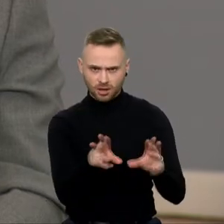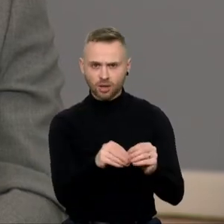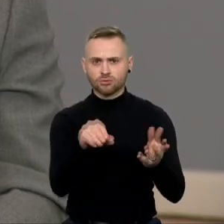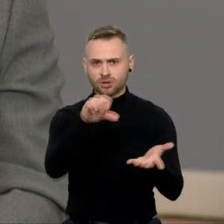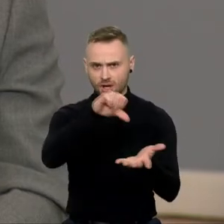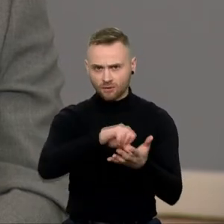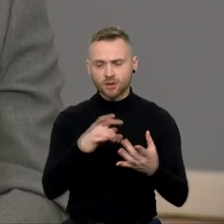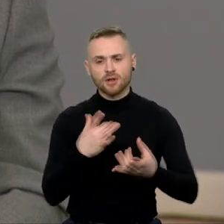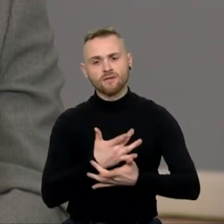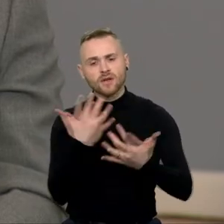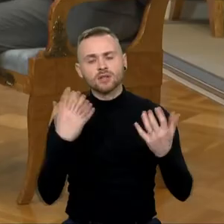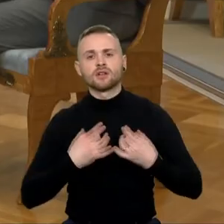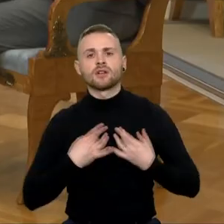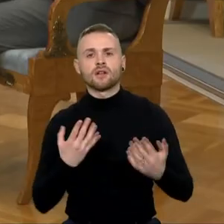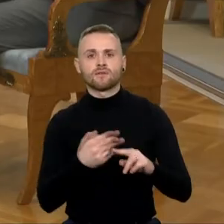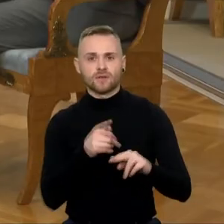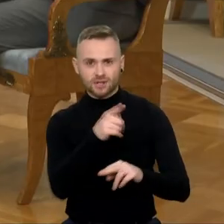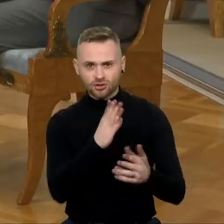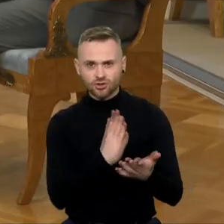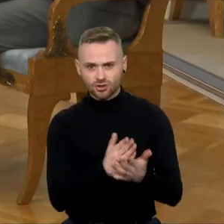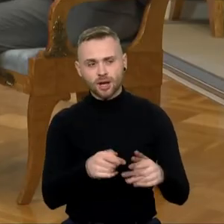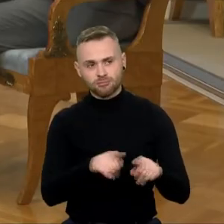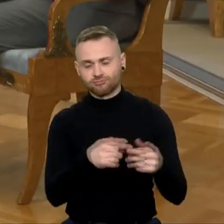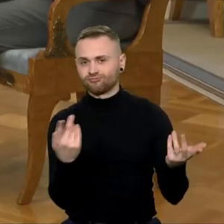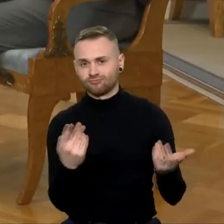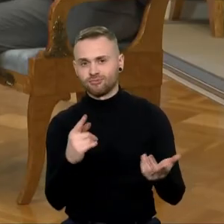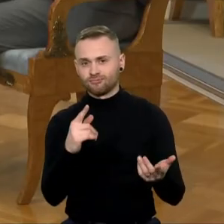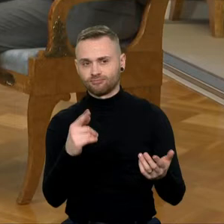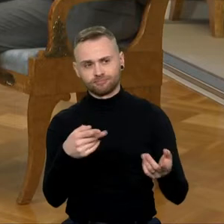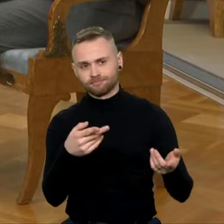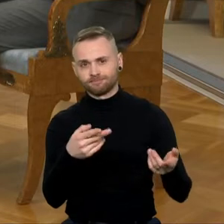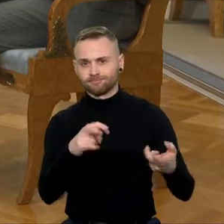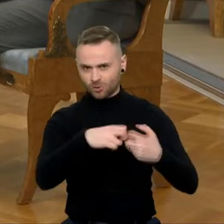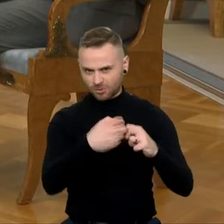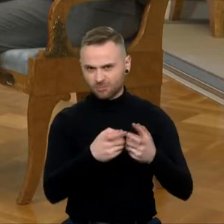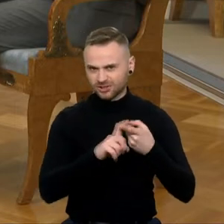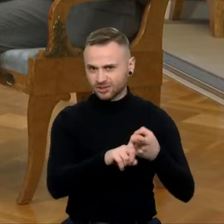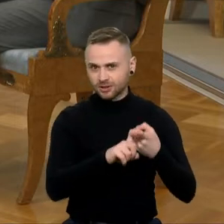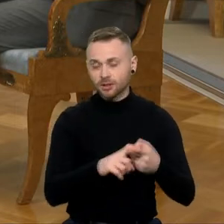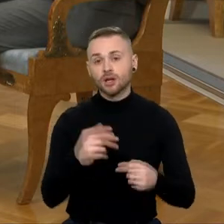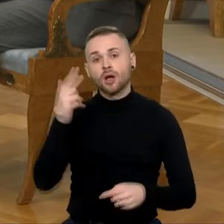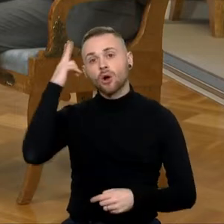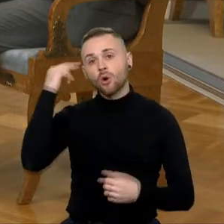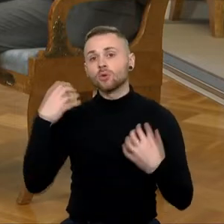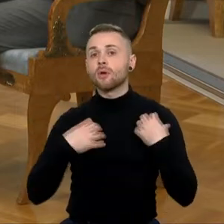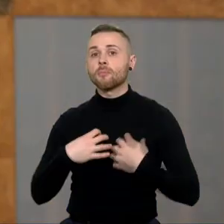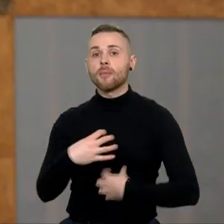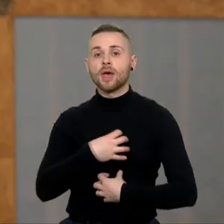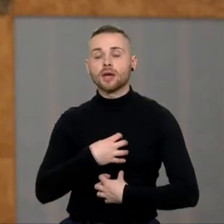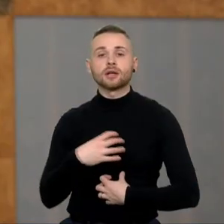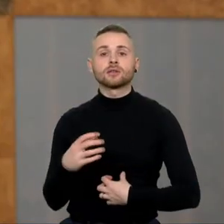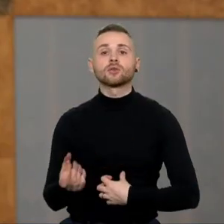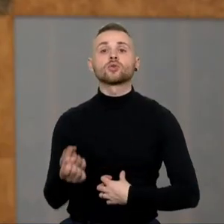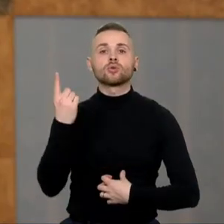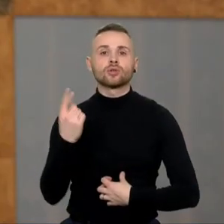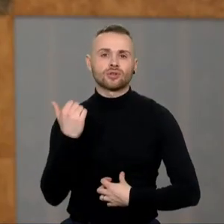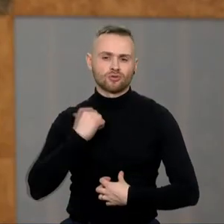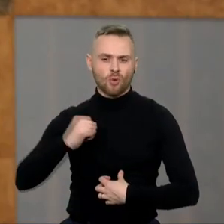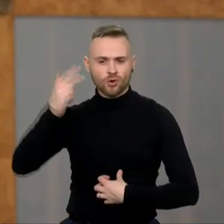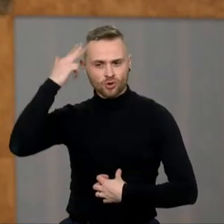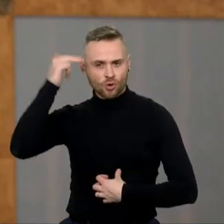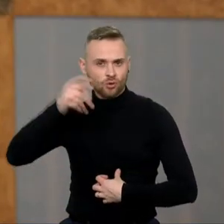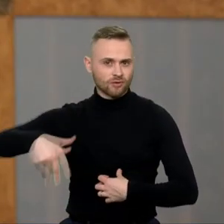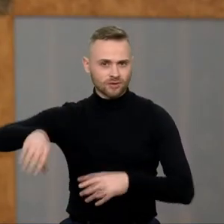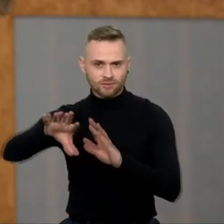renginiuose, yra dėl to pažeidžiamas? Aš manau, kad taip, bet Kauno meras yra išrinktas Kauno žmonių. Ir jį ne